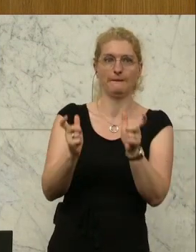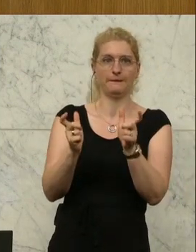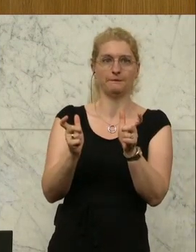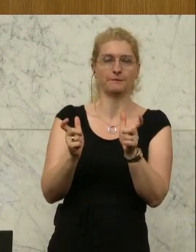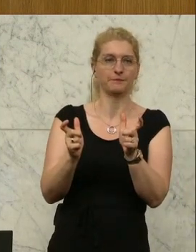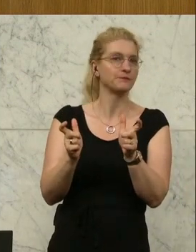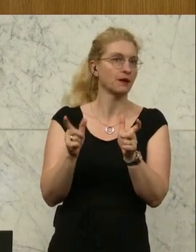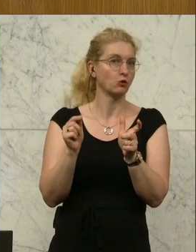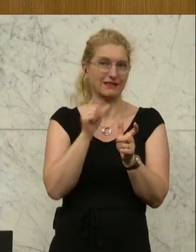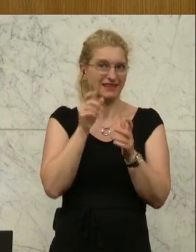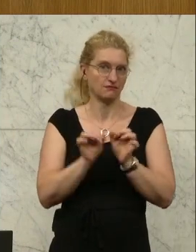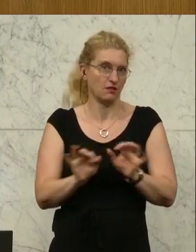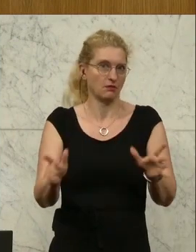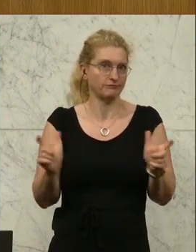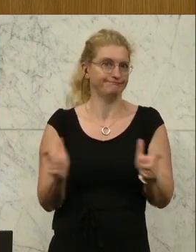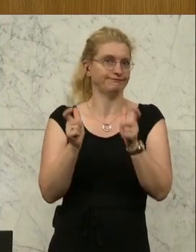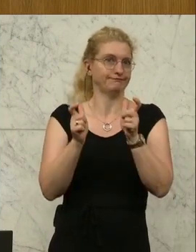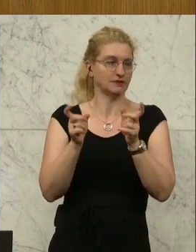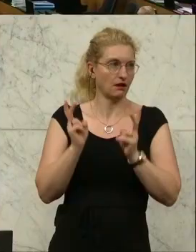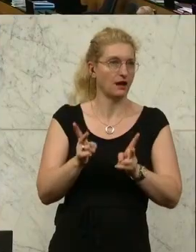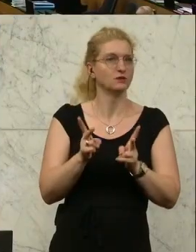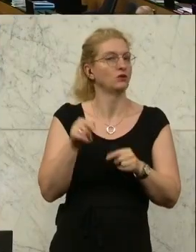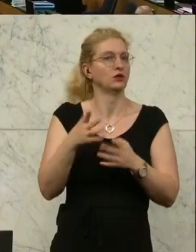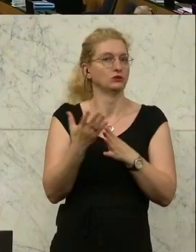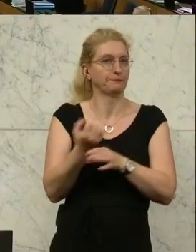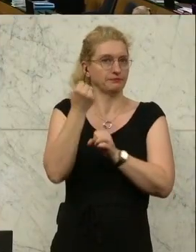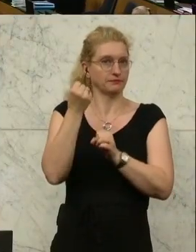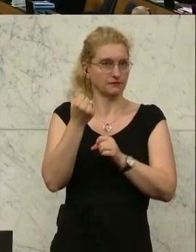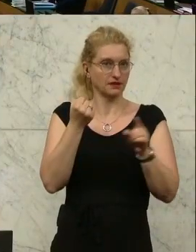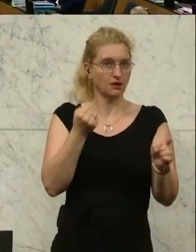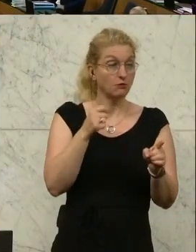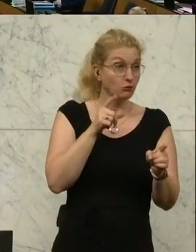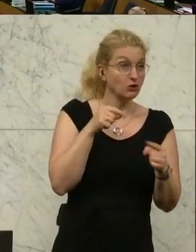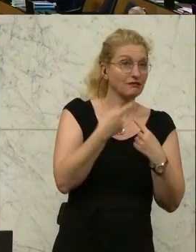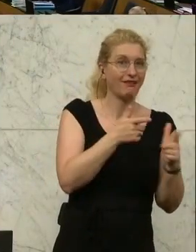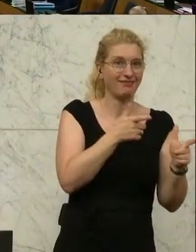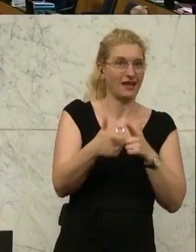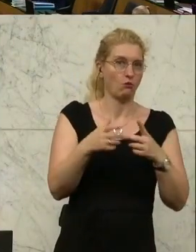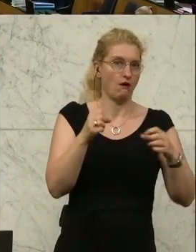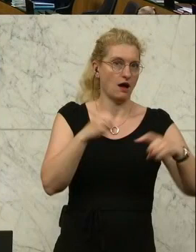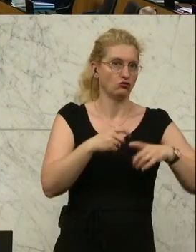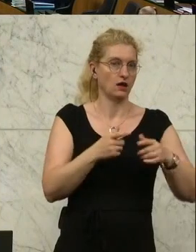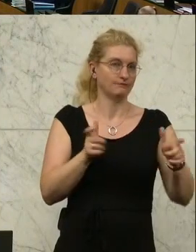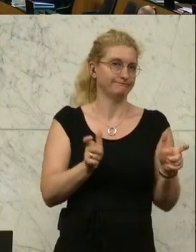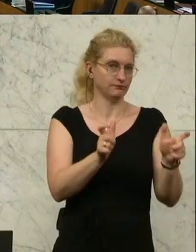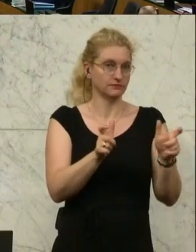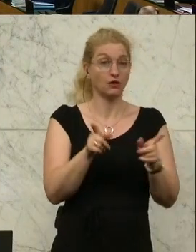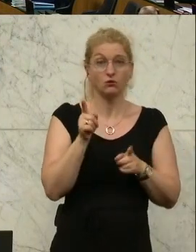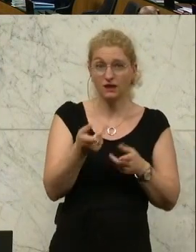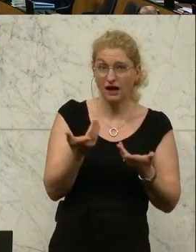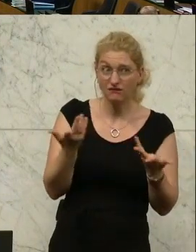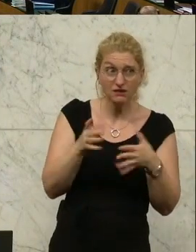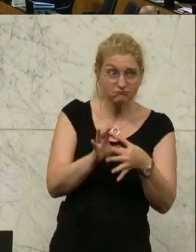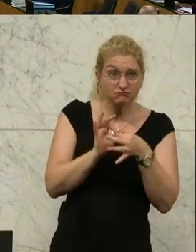führen. Es geht dabei um den Schutz der Bevölkerung, um die Verteidigung unserer Werte, die Verteidigung unserer Lebensweise